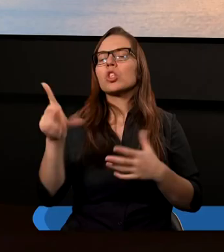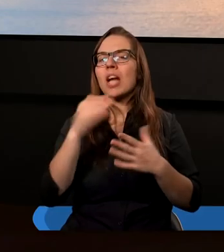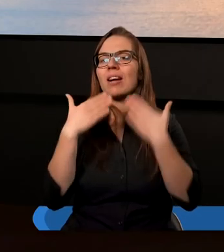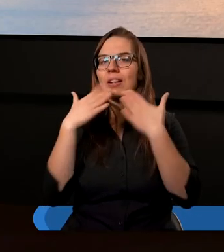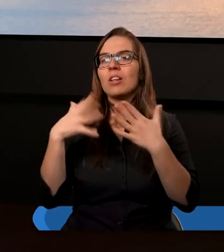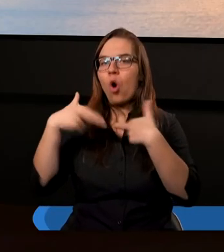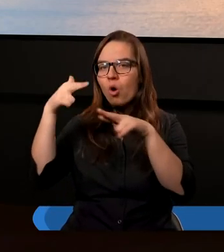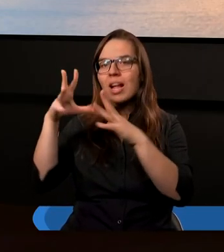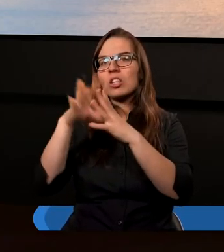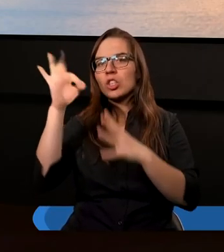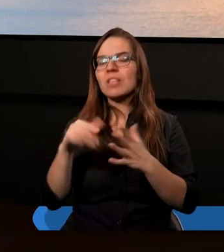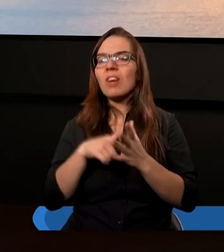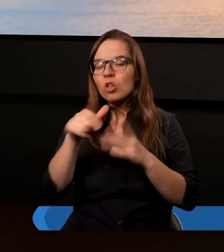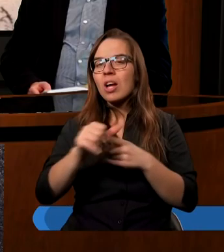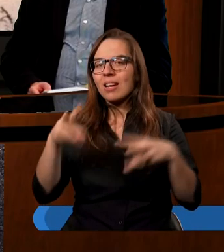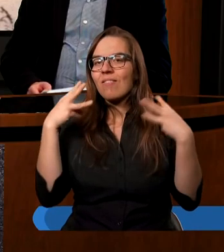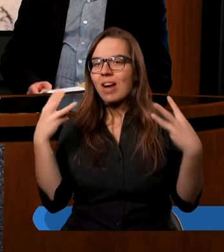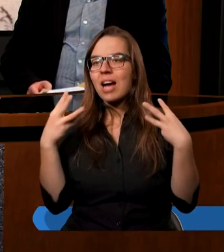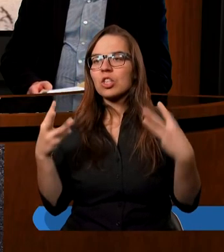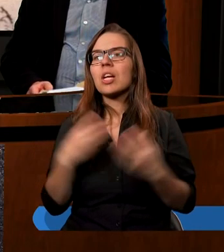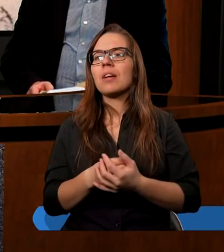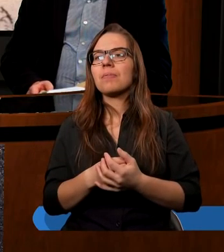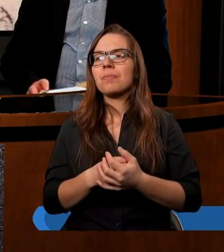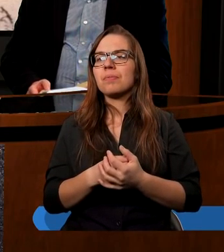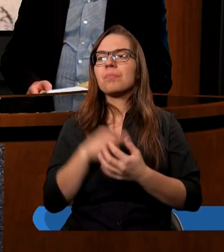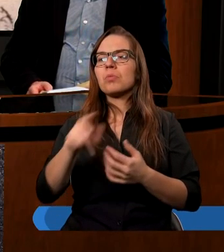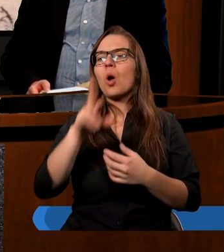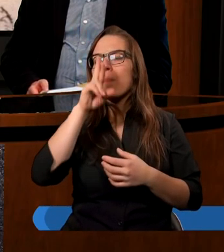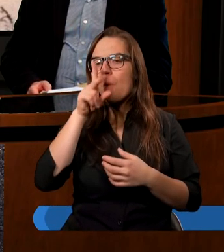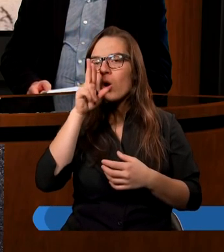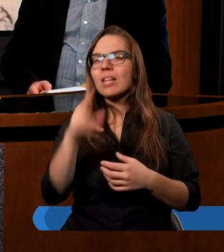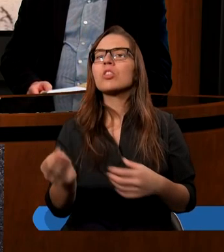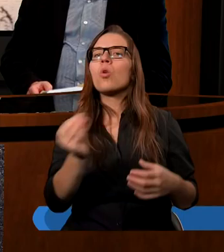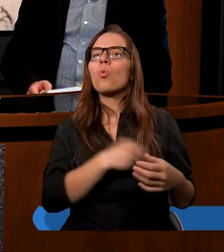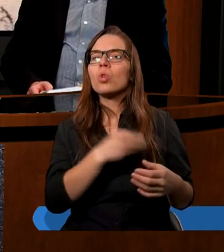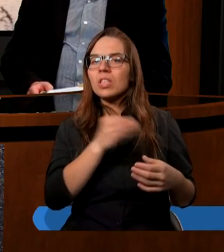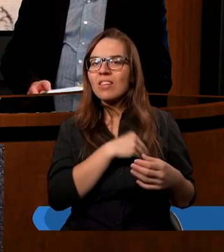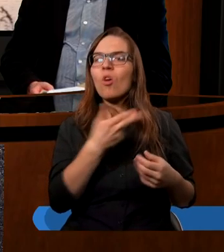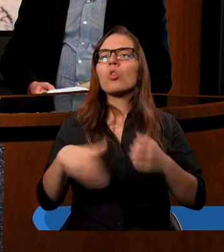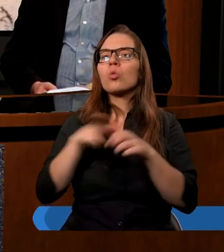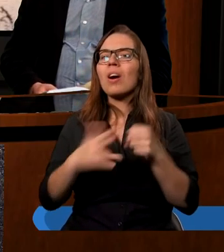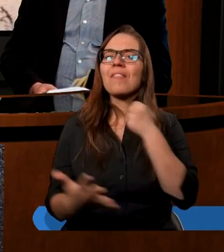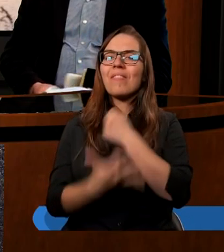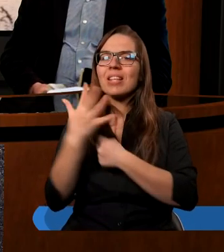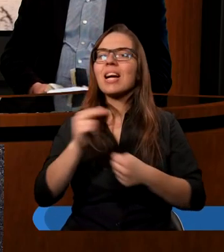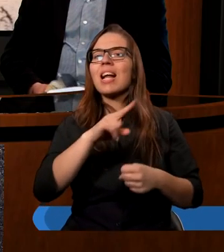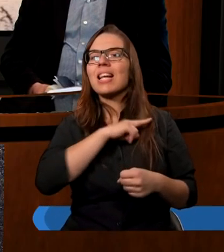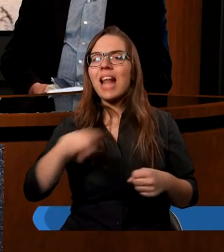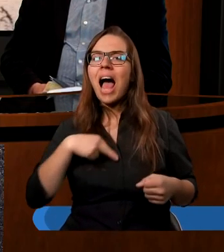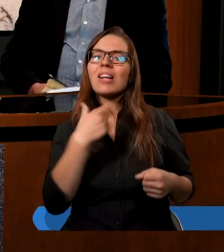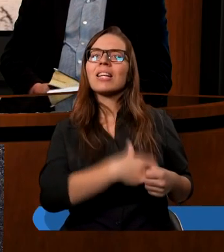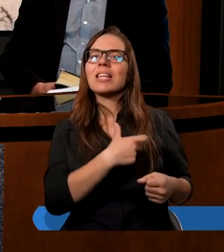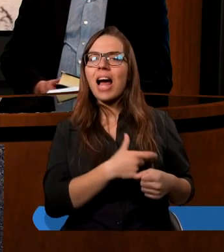dziesięciny. I to jest niesamowicie ważne. Czyli to duchowe pojęcie uczciwości będzie wynikało z naszych serc.